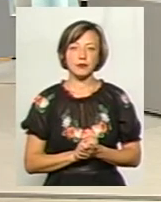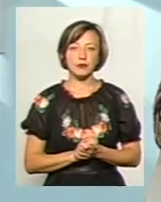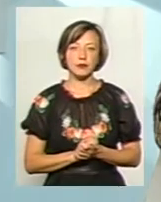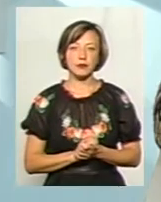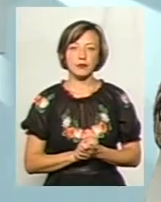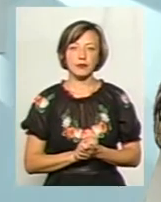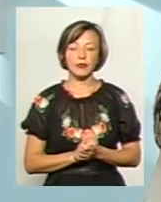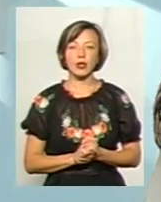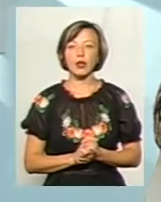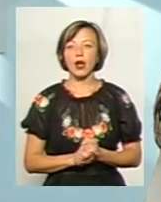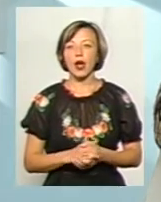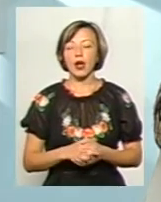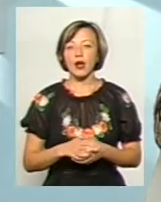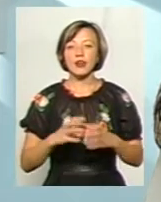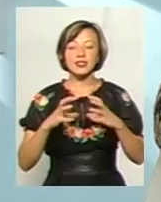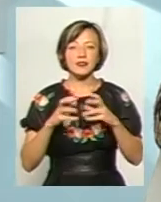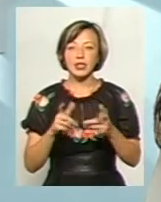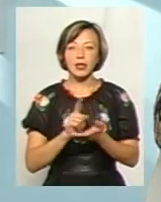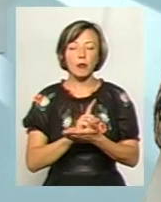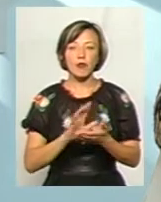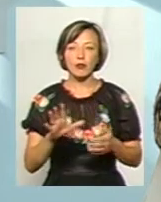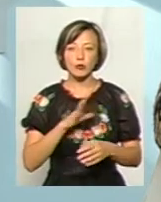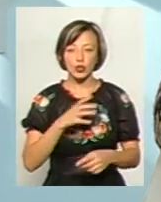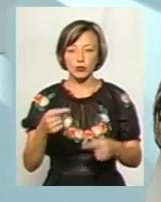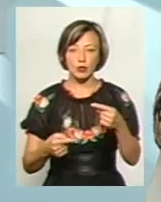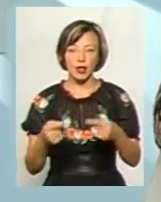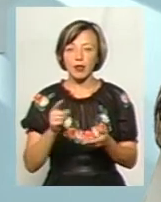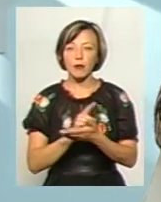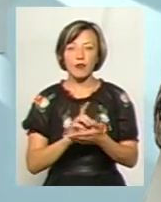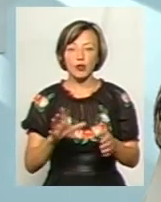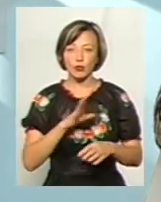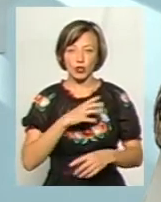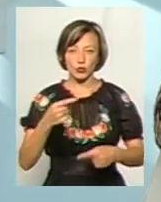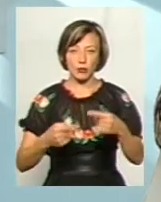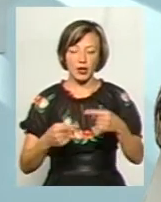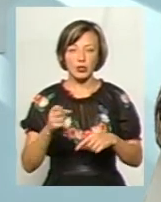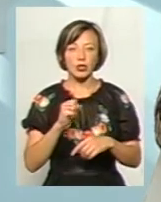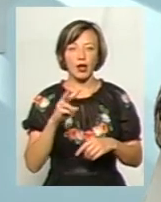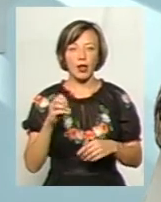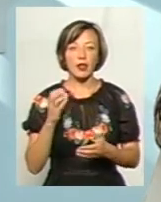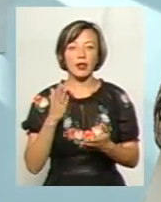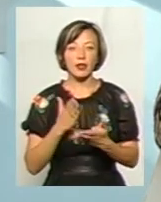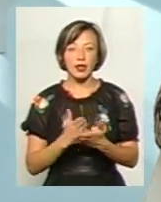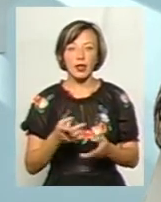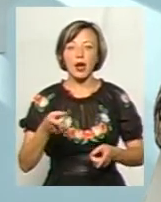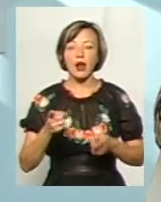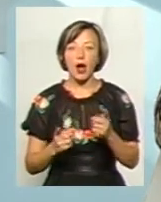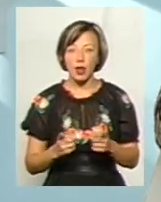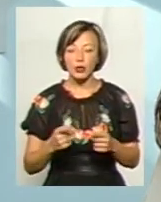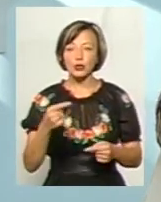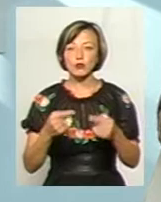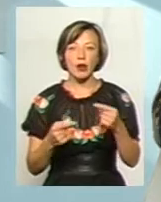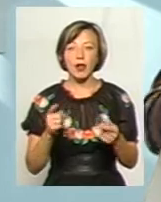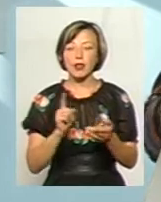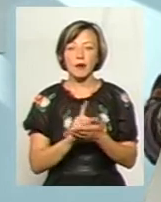таки, в студії у навіть не має, не повинно бути суперечок. Не повинно бути суперечок. Але є реальність. Суперечок